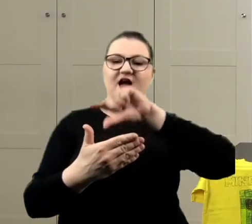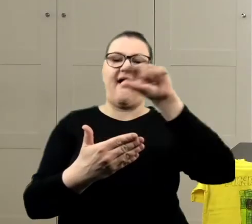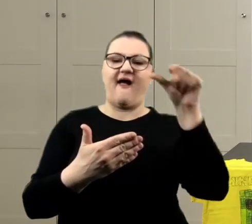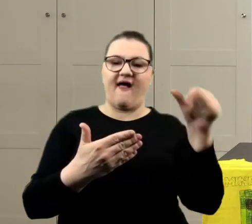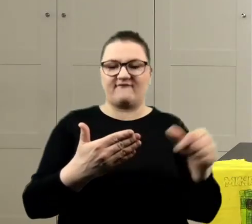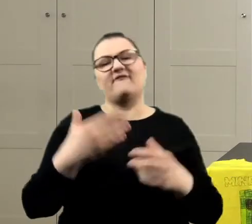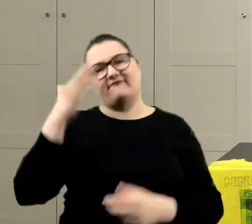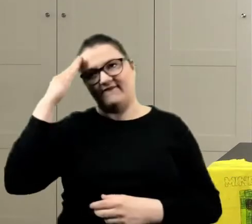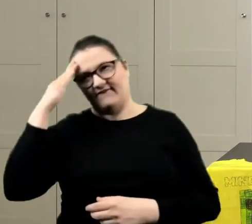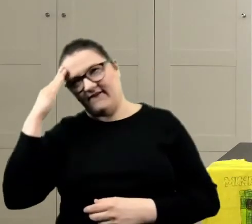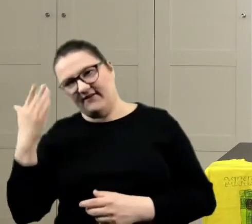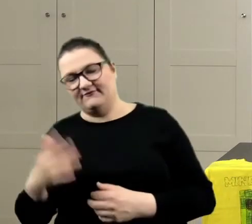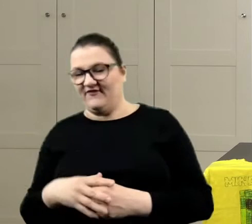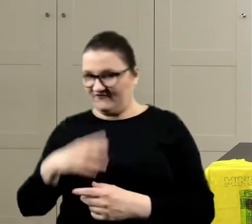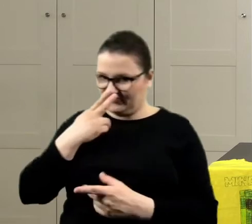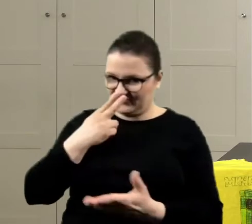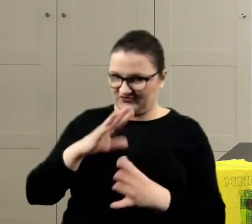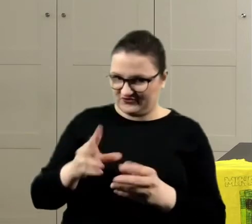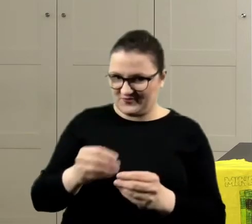No wiem. Mhm. Wszystko widzisz, prawda?